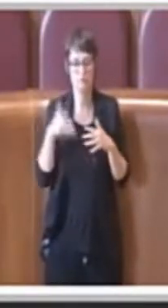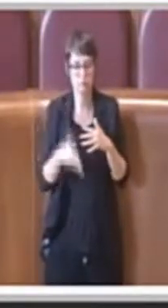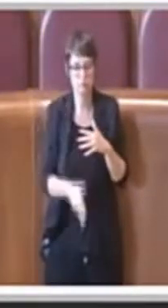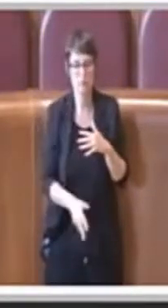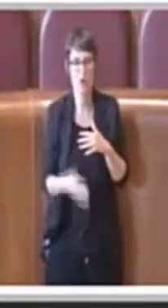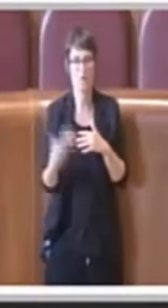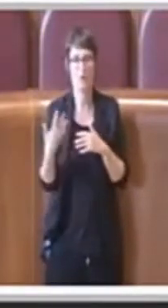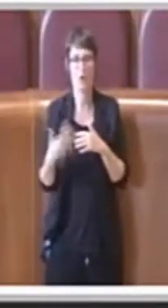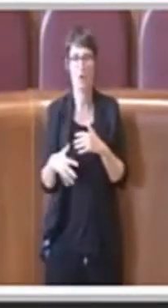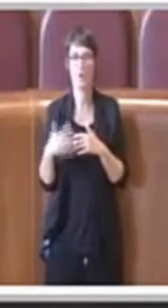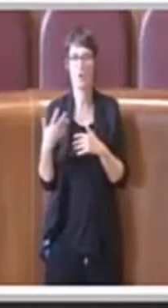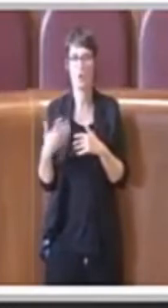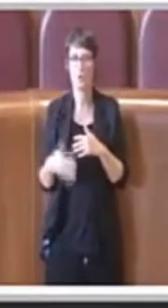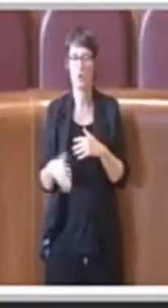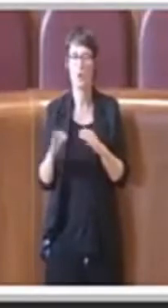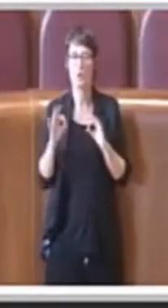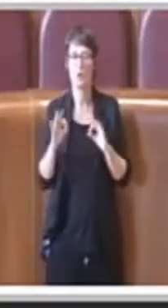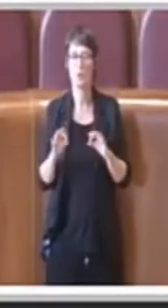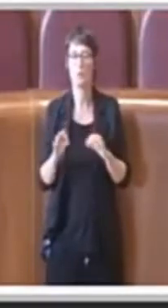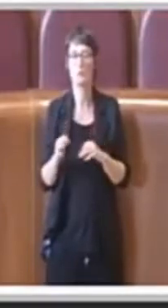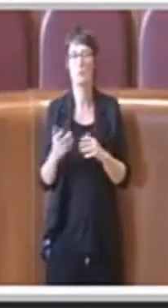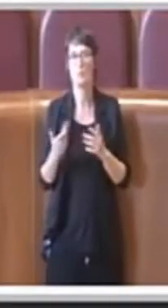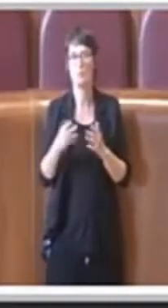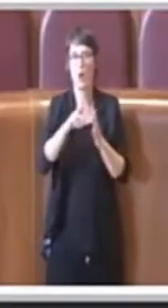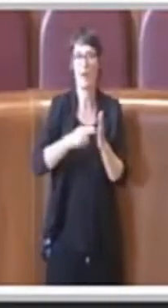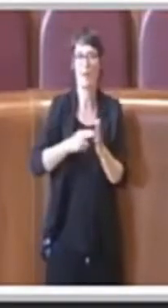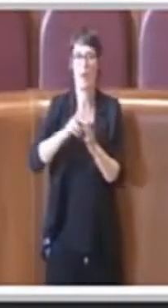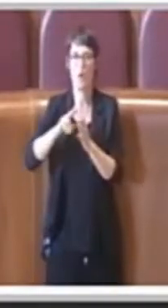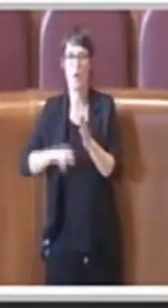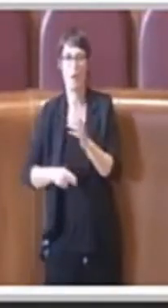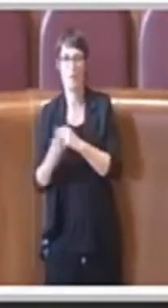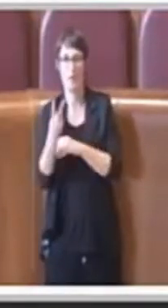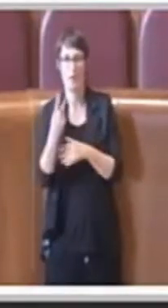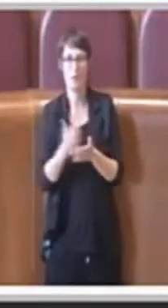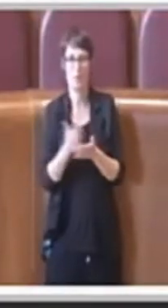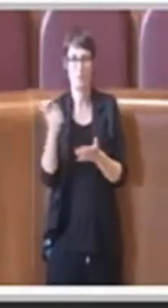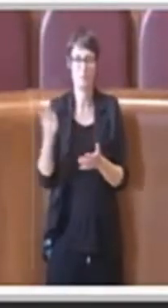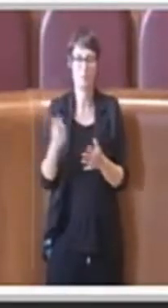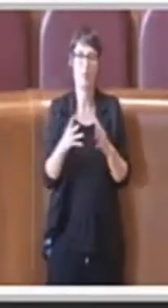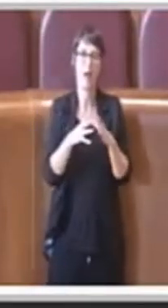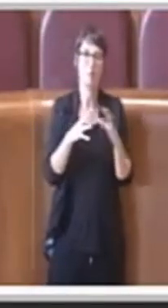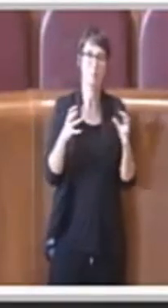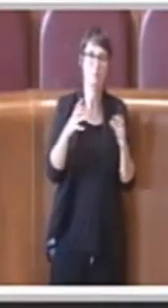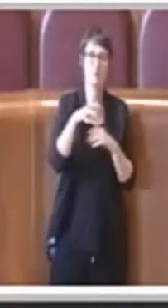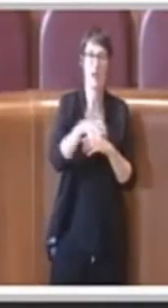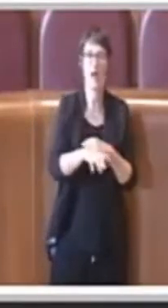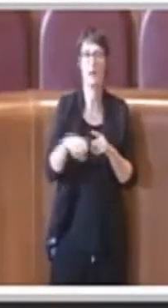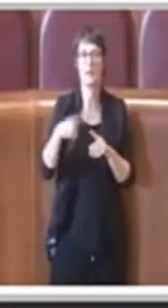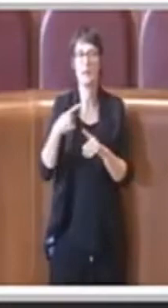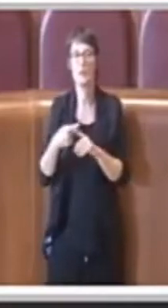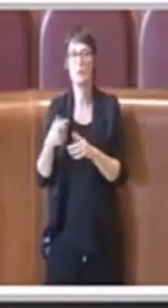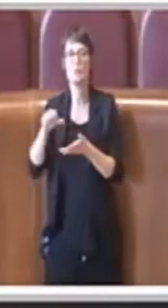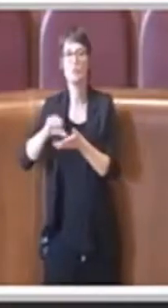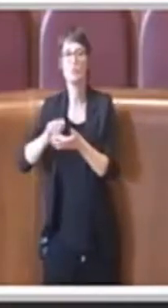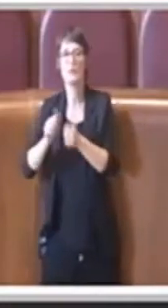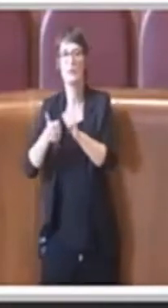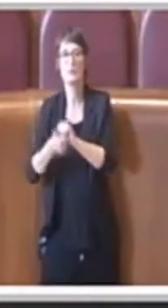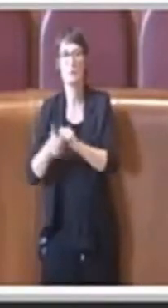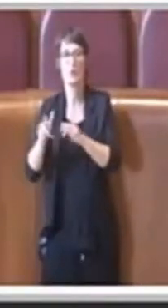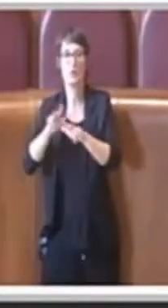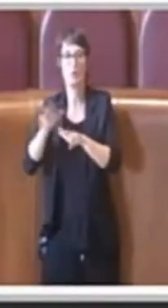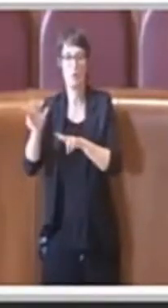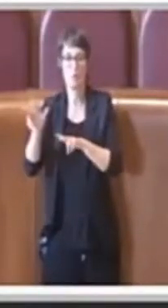sui due principali regolamenti per gli impianti e per i centri sportivi municipali e in particolare proprio